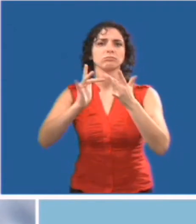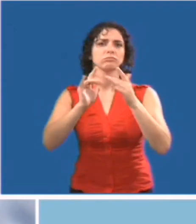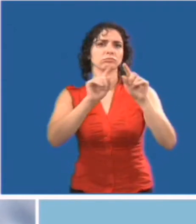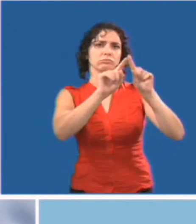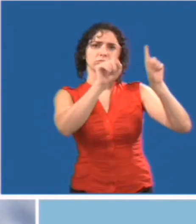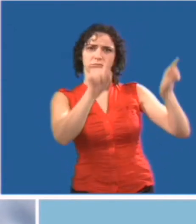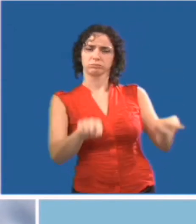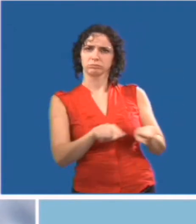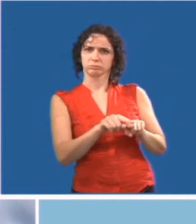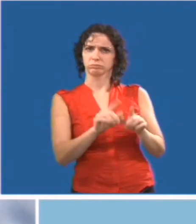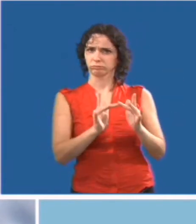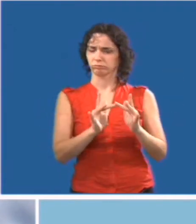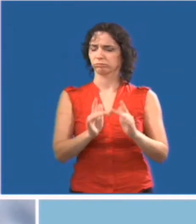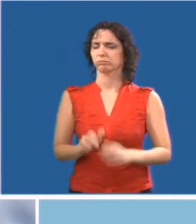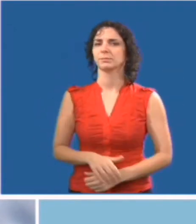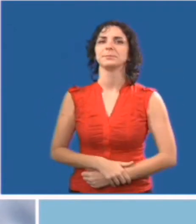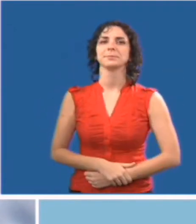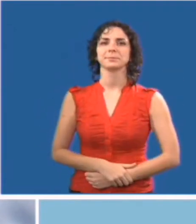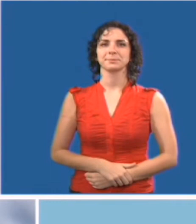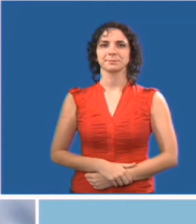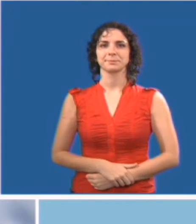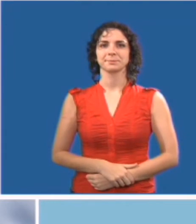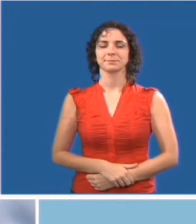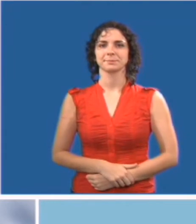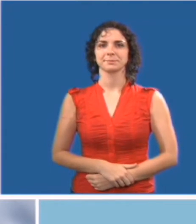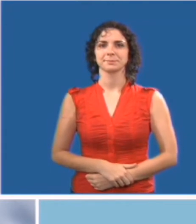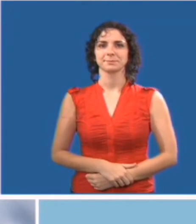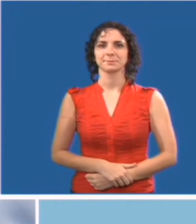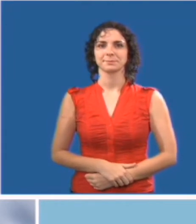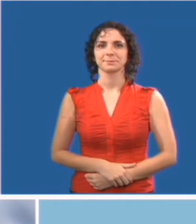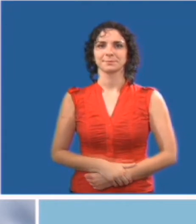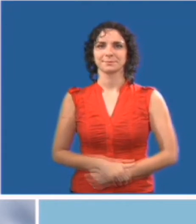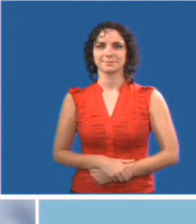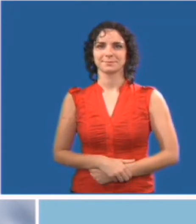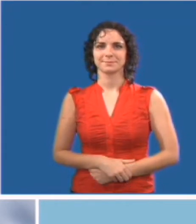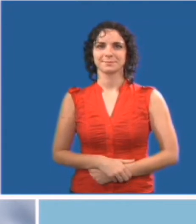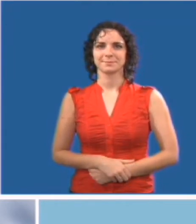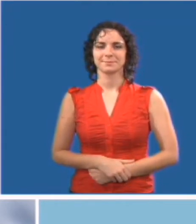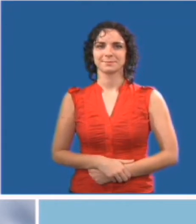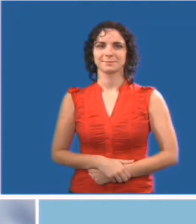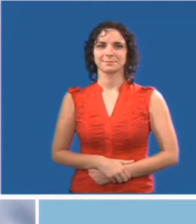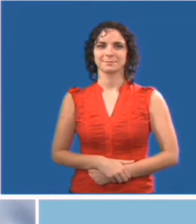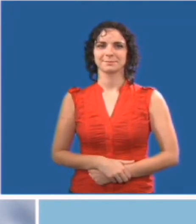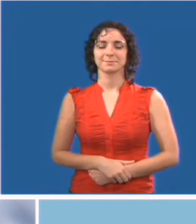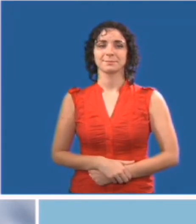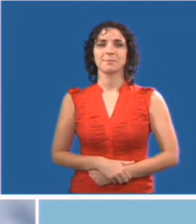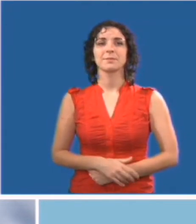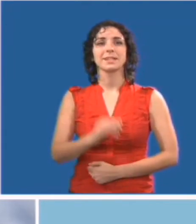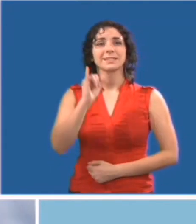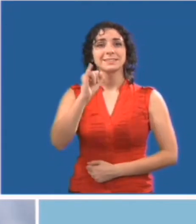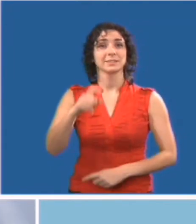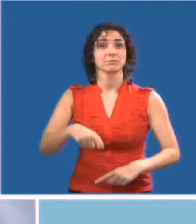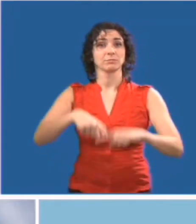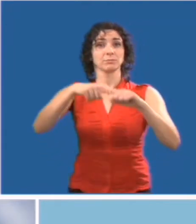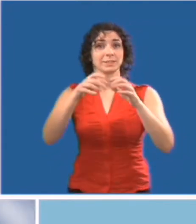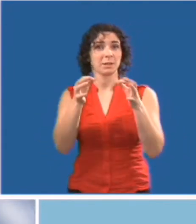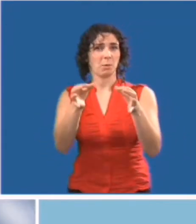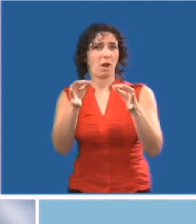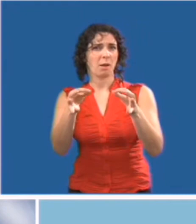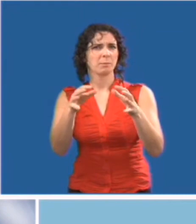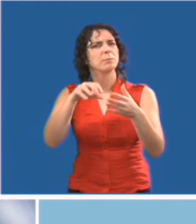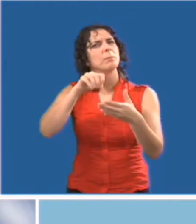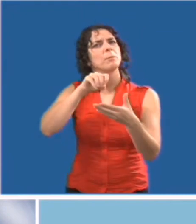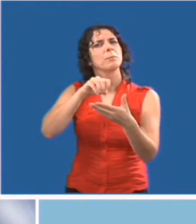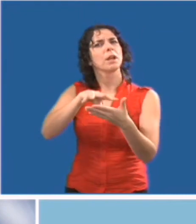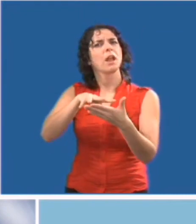le mettre sur le message audio du répondeur téléphonique ou l'afficher sur le site Web. Un plan